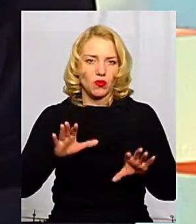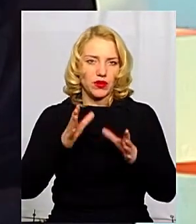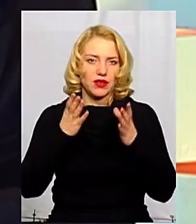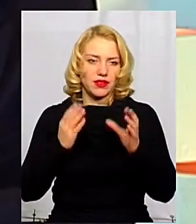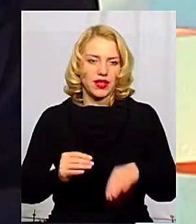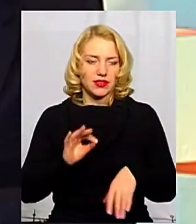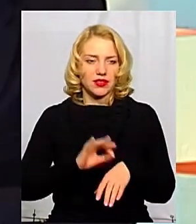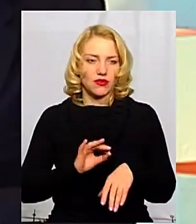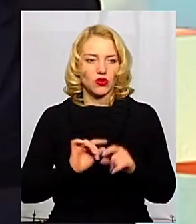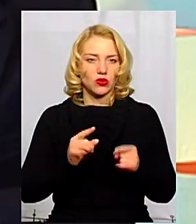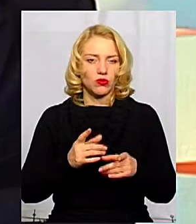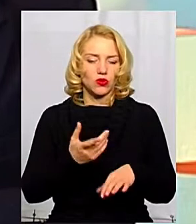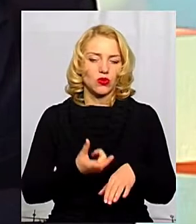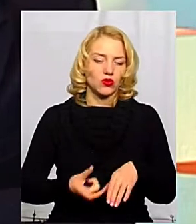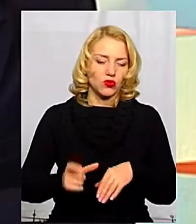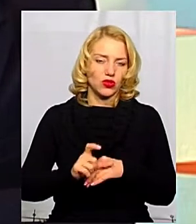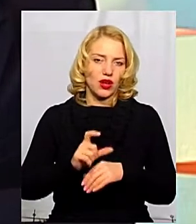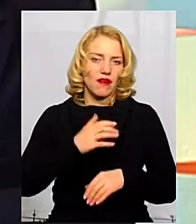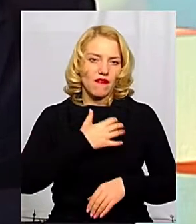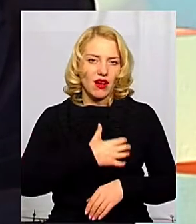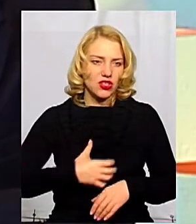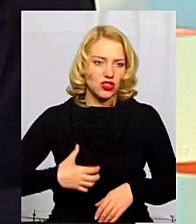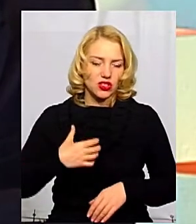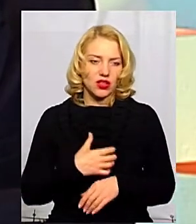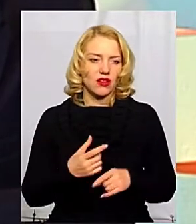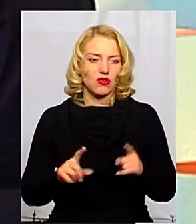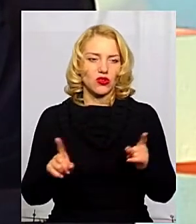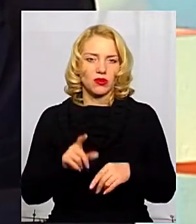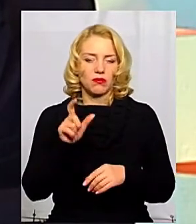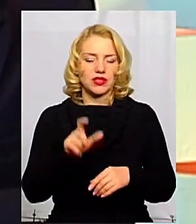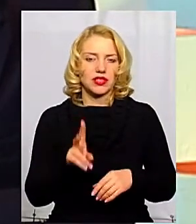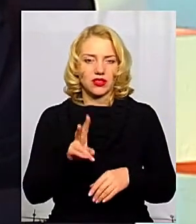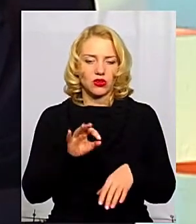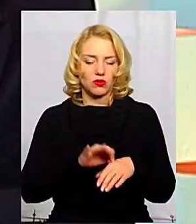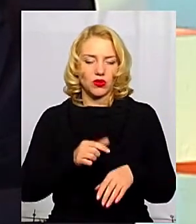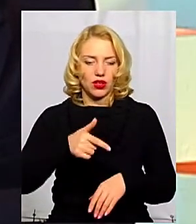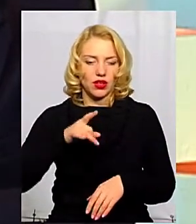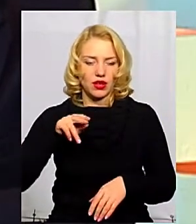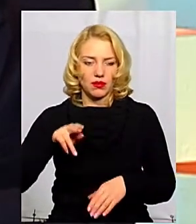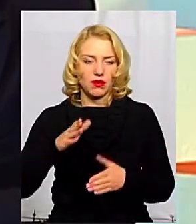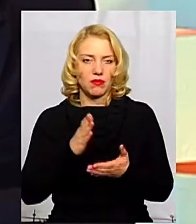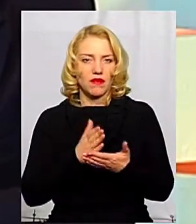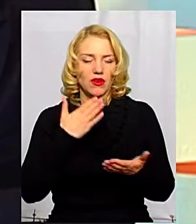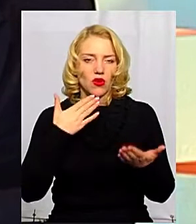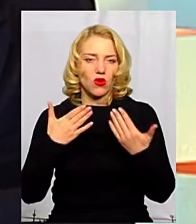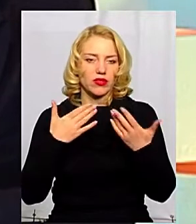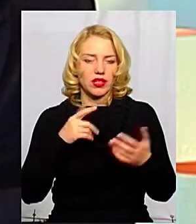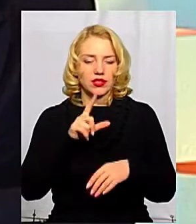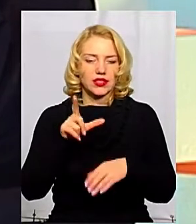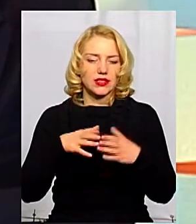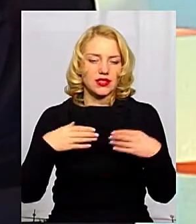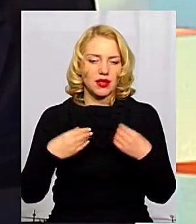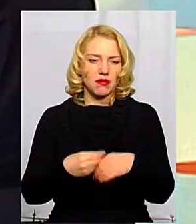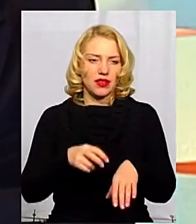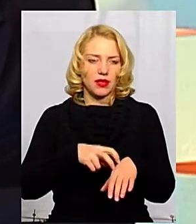дуже важливо те, щоб пацієнт, який захворів на грип, мав контакт з сімейним лікарем.